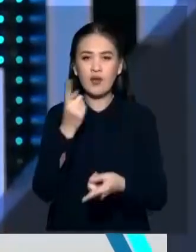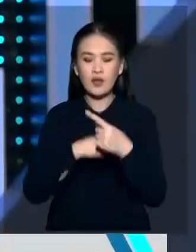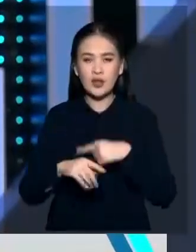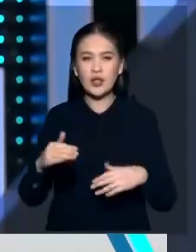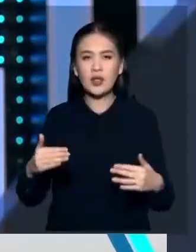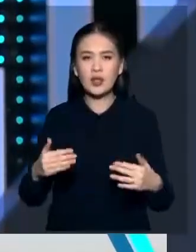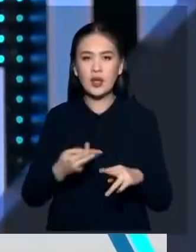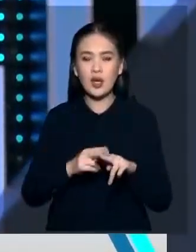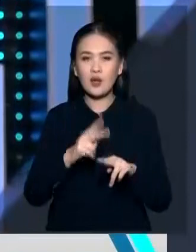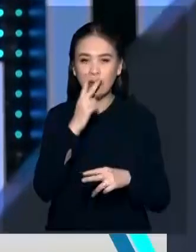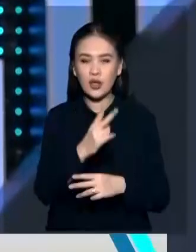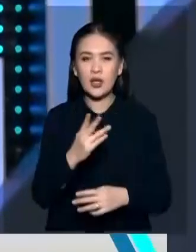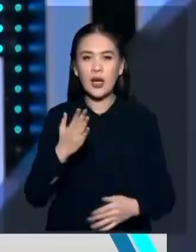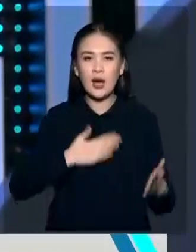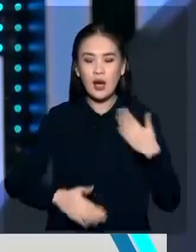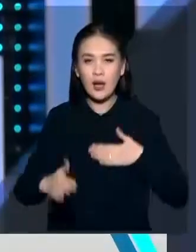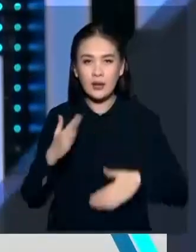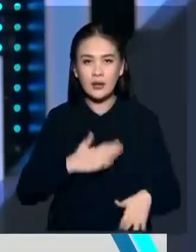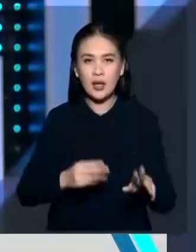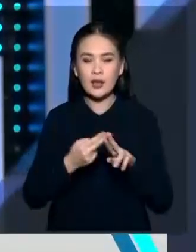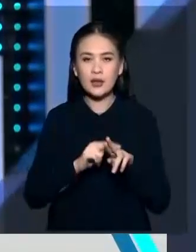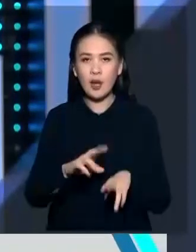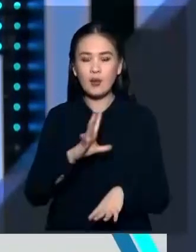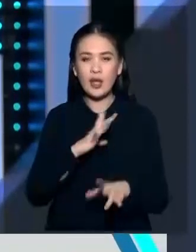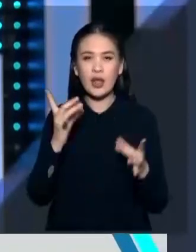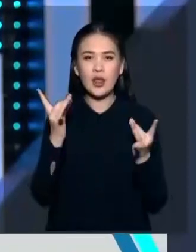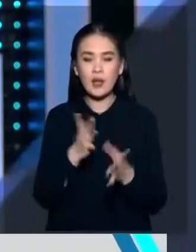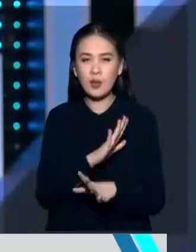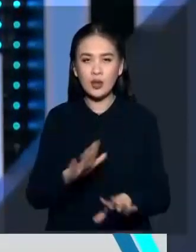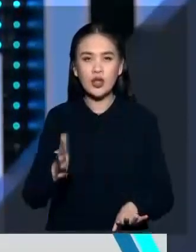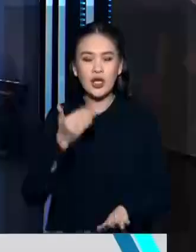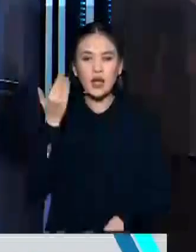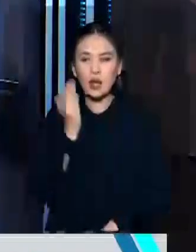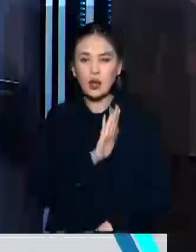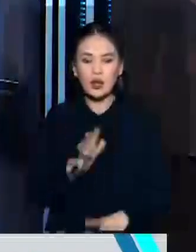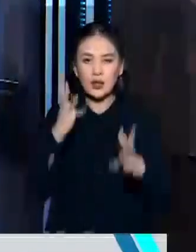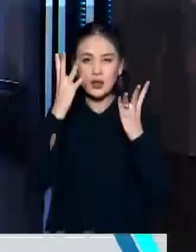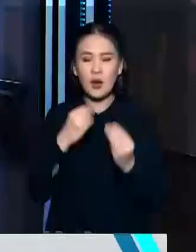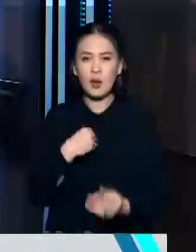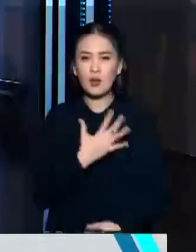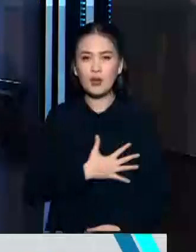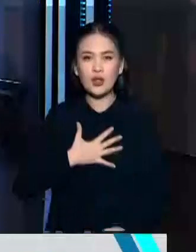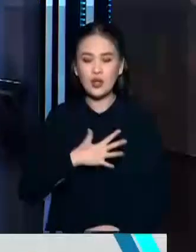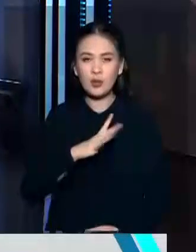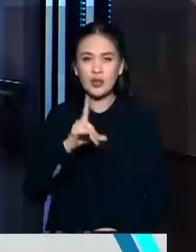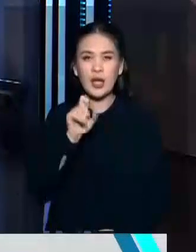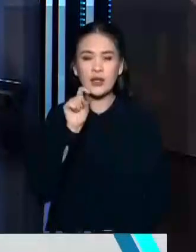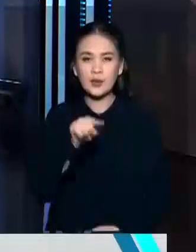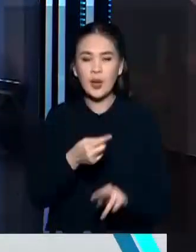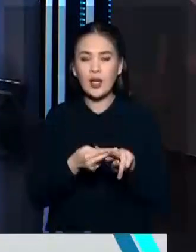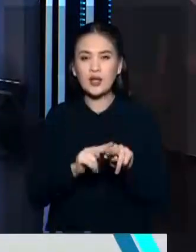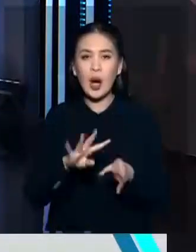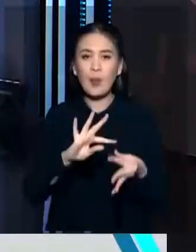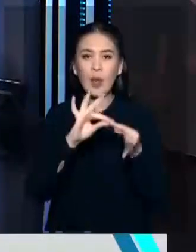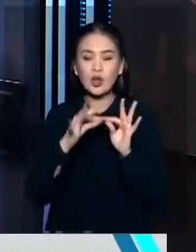очень рады видеть тебя в здравстве. Действительно, это были непростые, нелегкие дни. Мы очень переживали за тебя. Скажи подробнее,